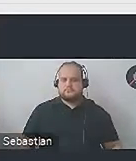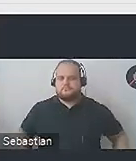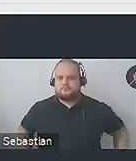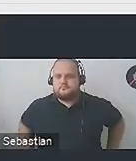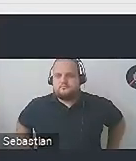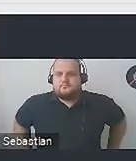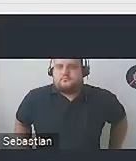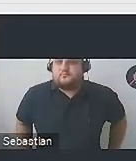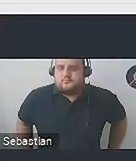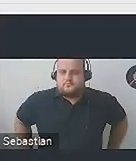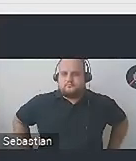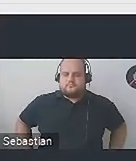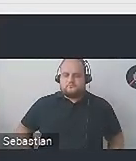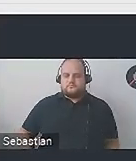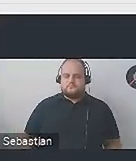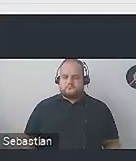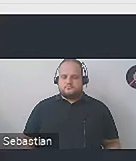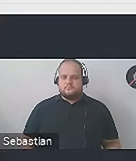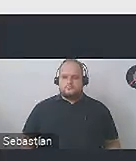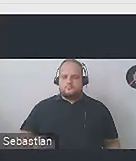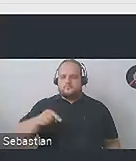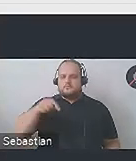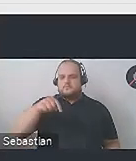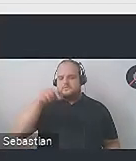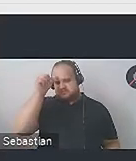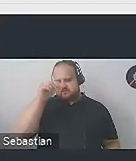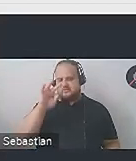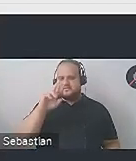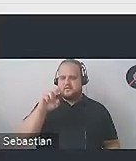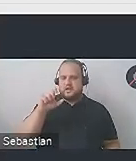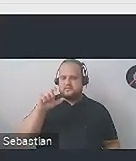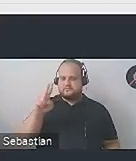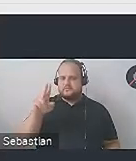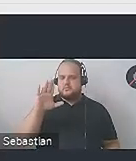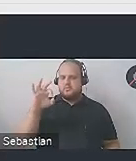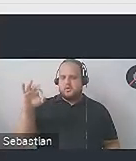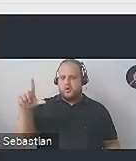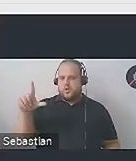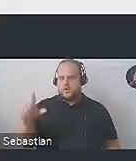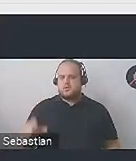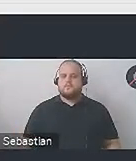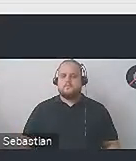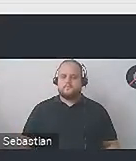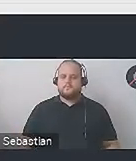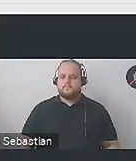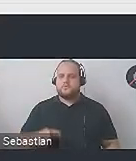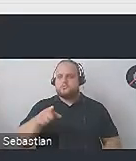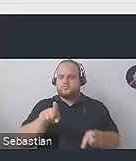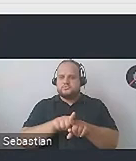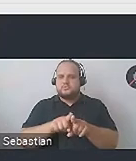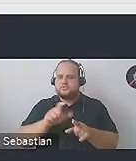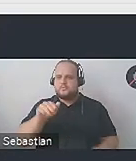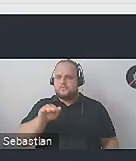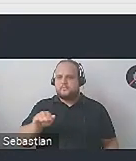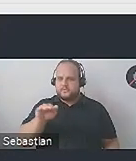Na prawym dolnym zdjęciu mamy coś, co się nazywa trackball. Trackball to jest to samo, co myszka,